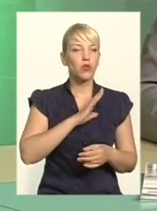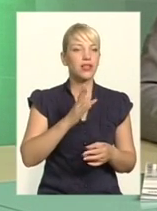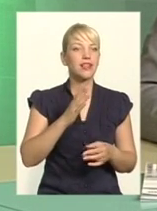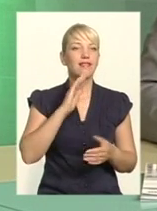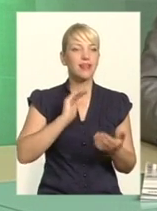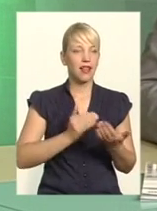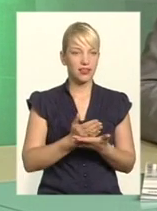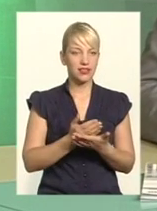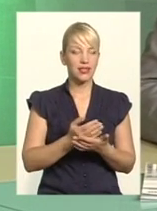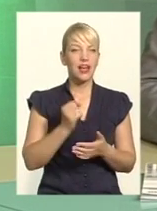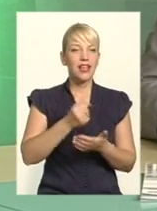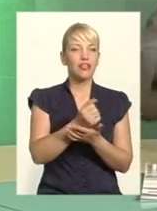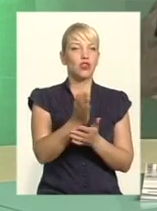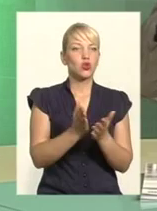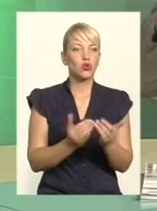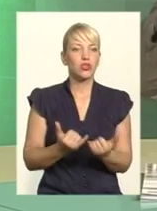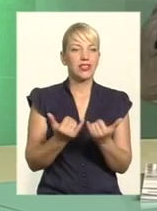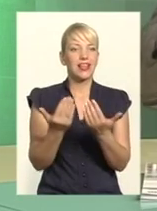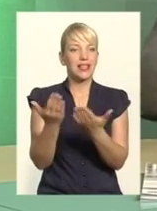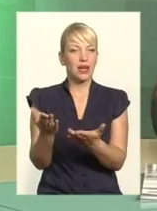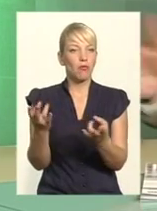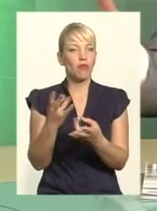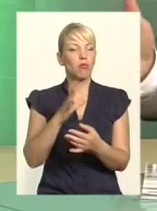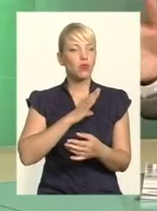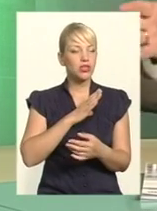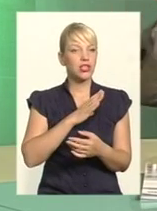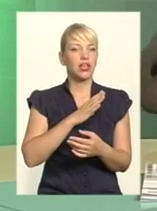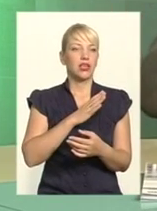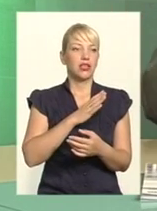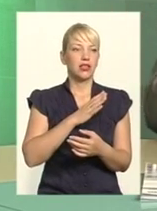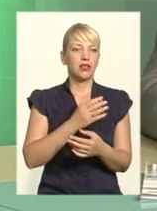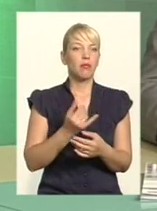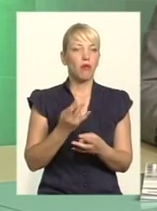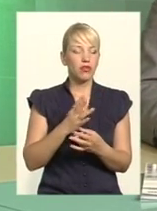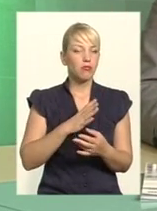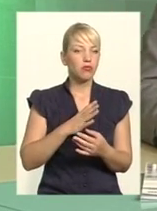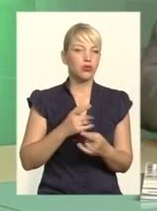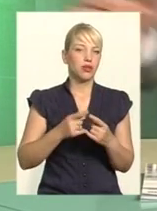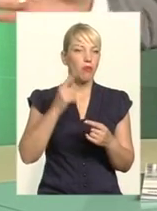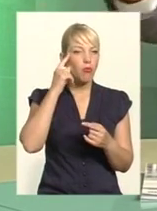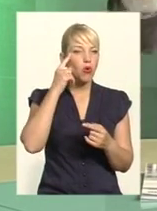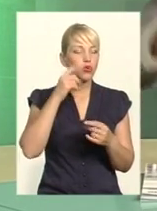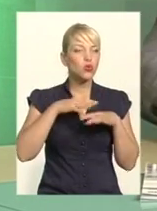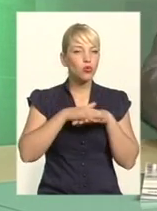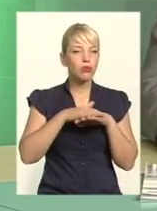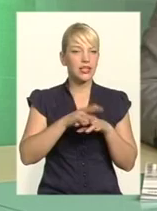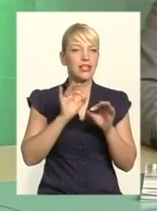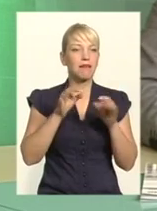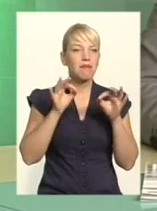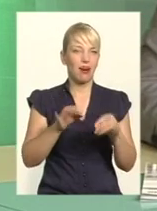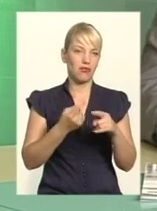він має стояти десь, поки температура висока, то він людина, це людина, за кермом автомобіля, людина. Їй має бути комфортно.